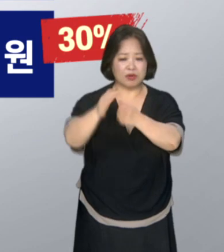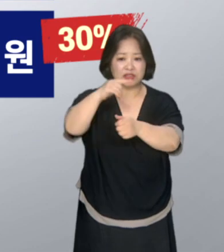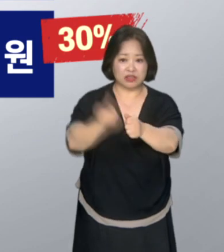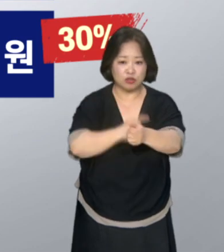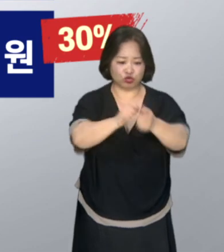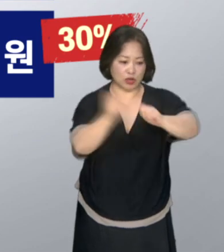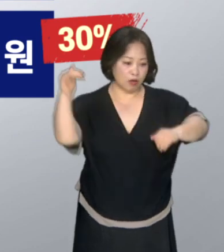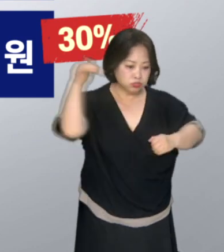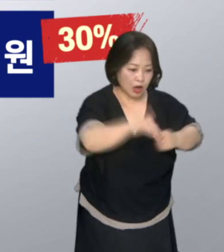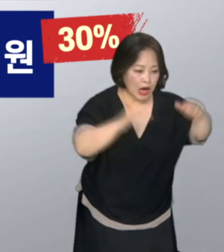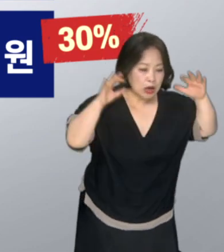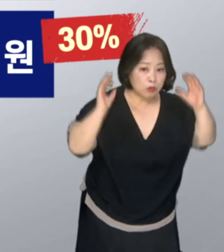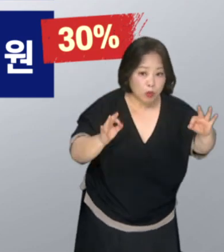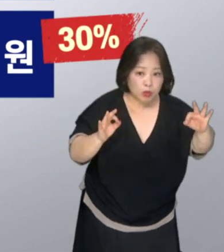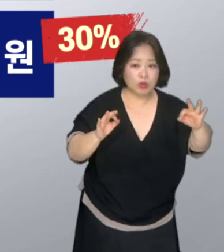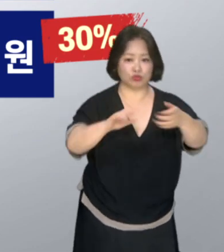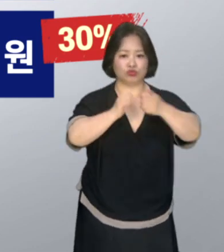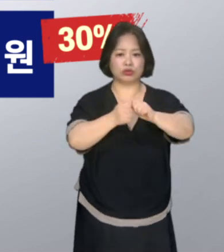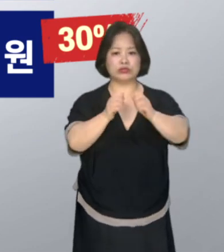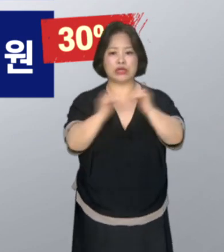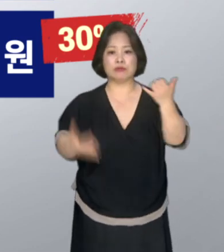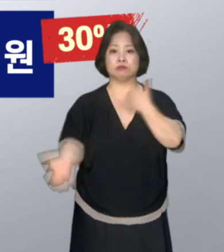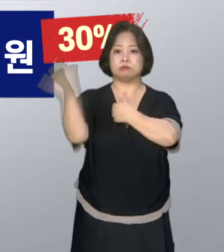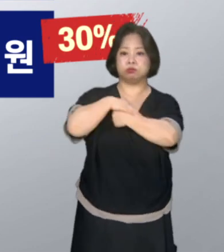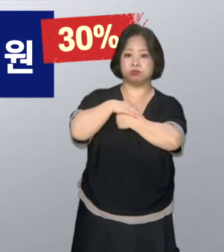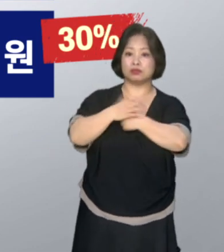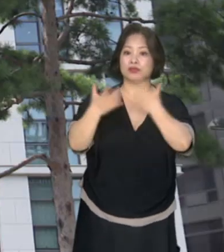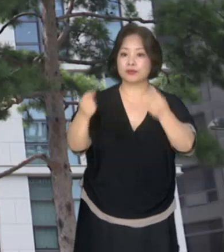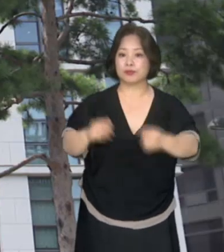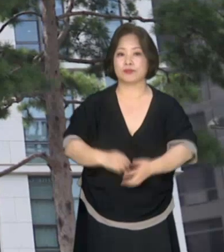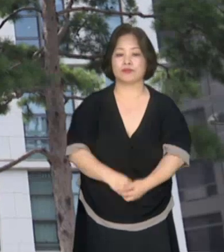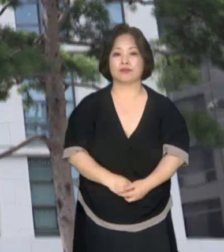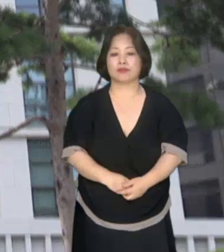급락하니 결국 기존 주주들이 덤터기를 쓴 셈입니다.